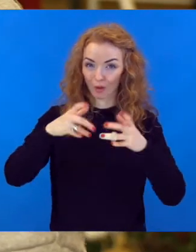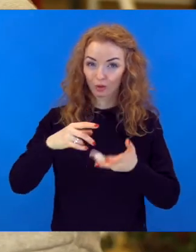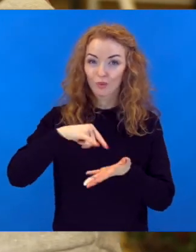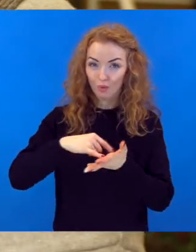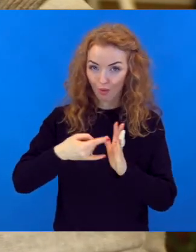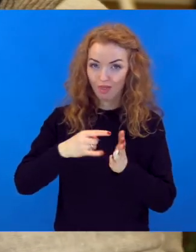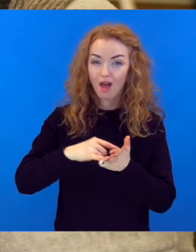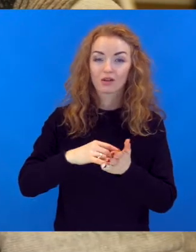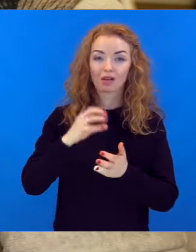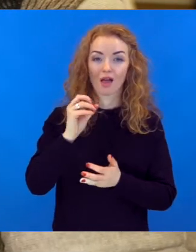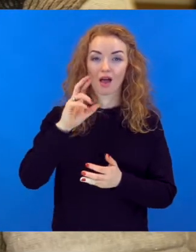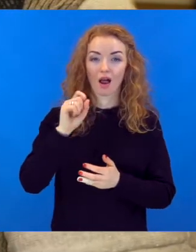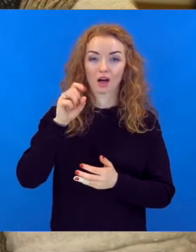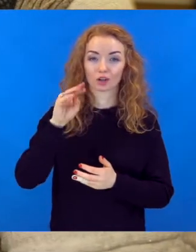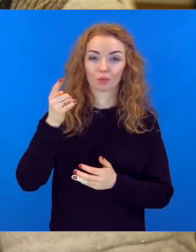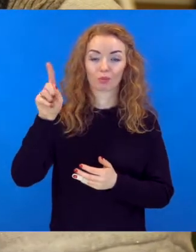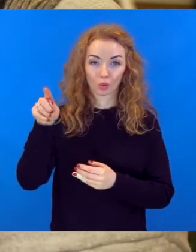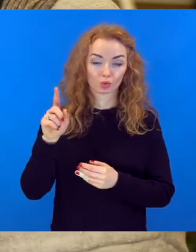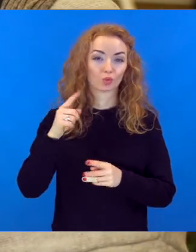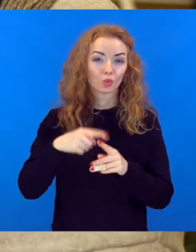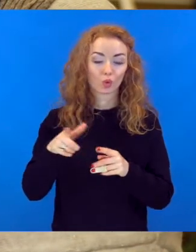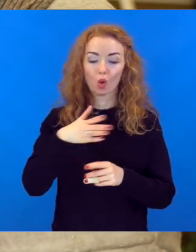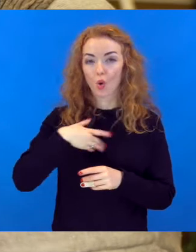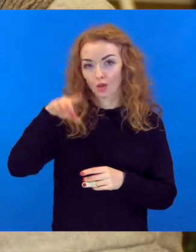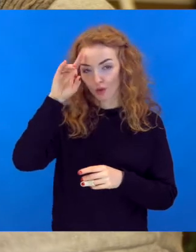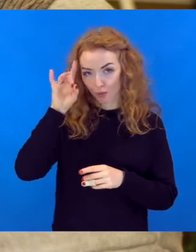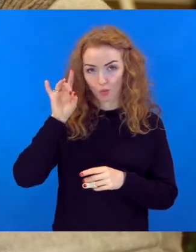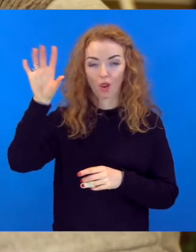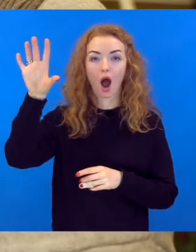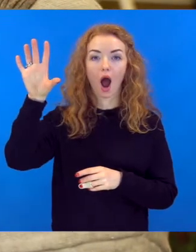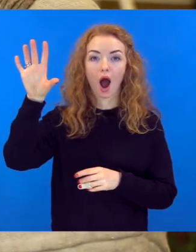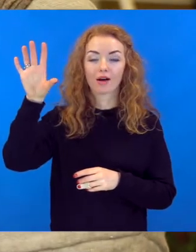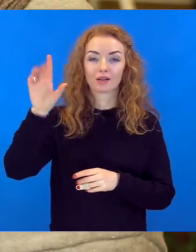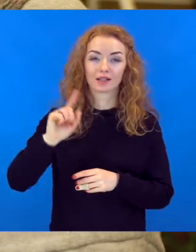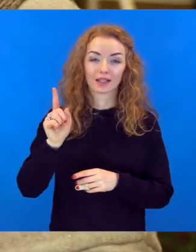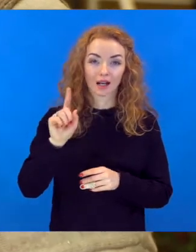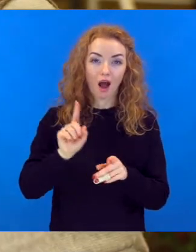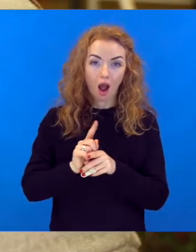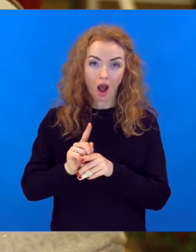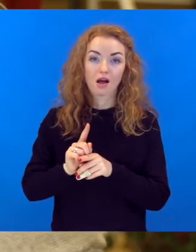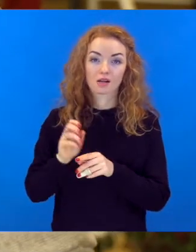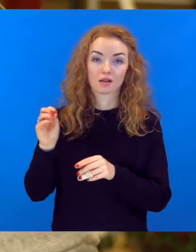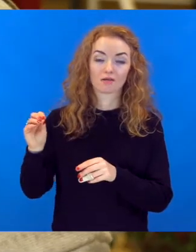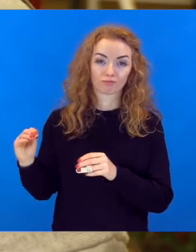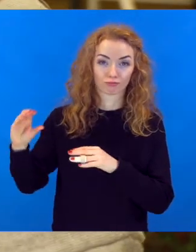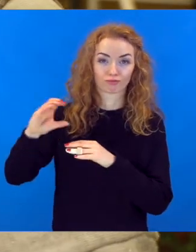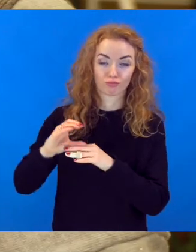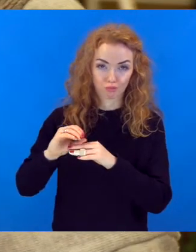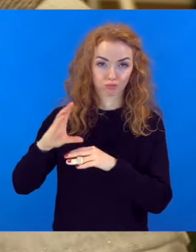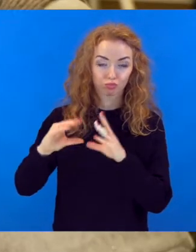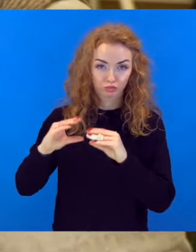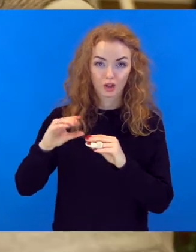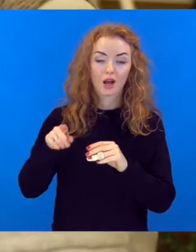starptautiskajos projektos ar asmas projekti. Šobrīd ir ļoti populāri. Ir finansējums piešķirts,